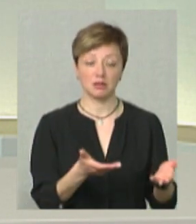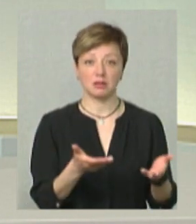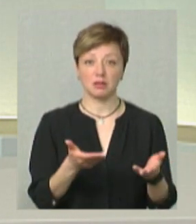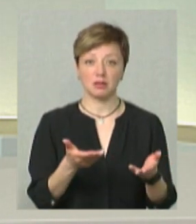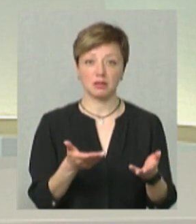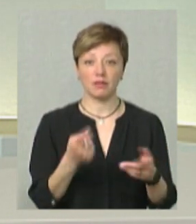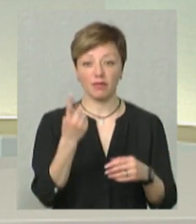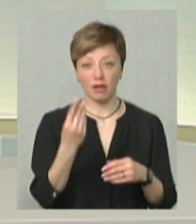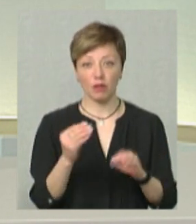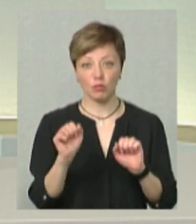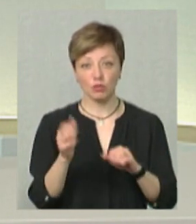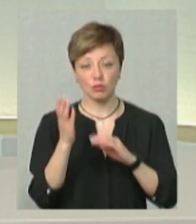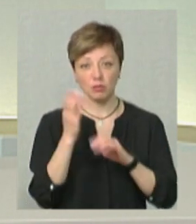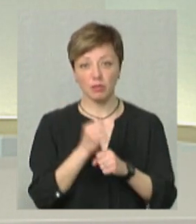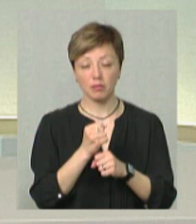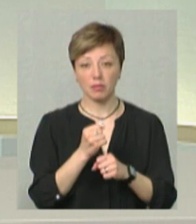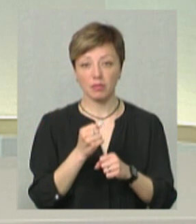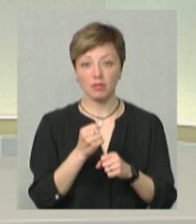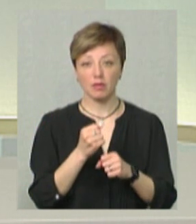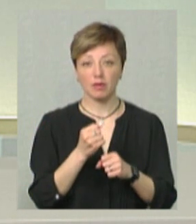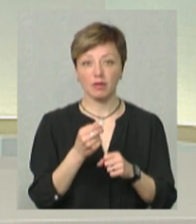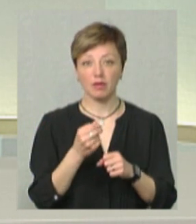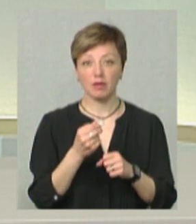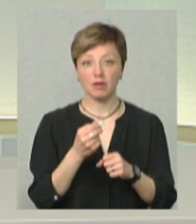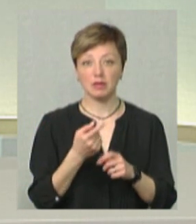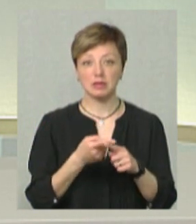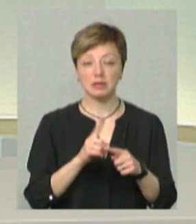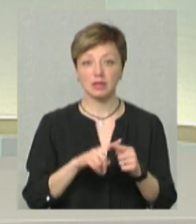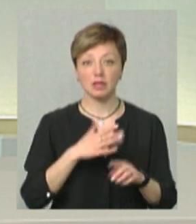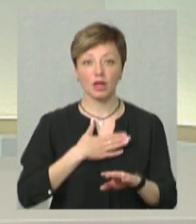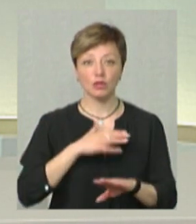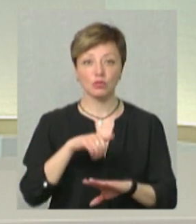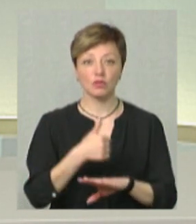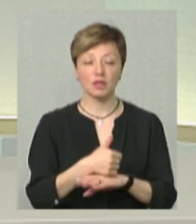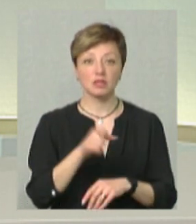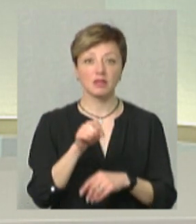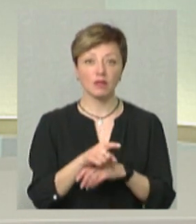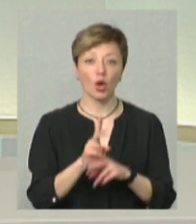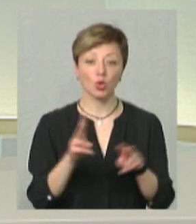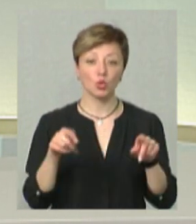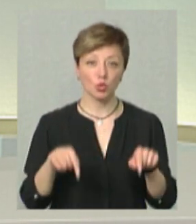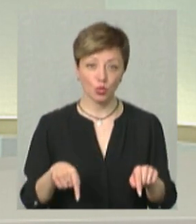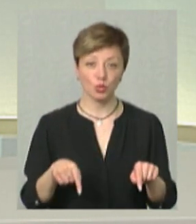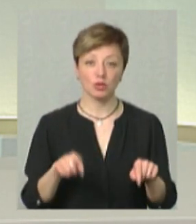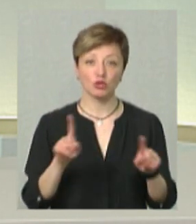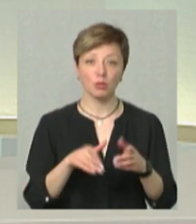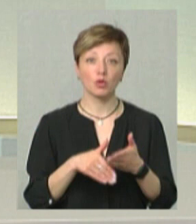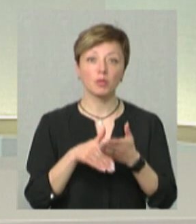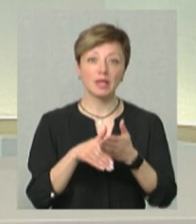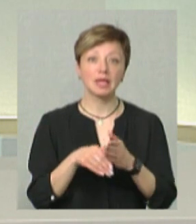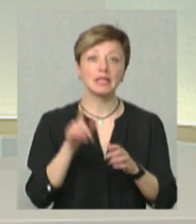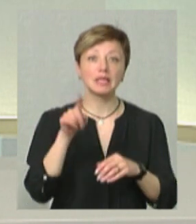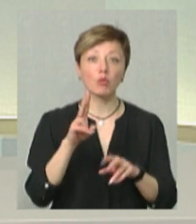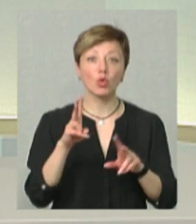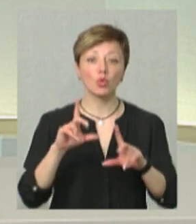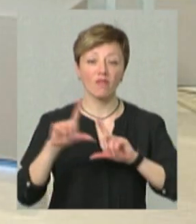де вони можуть працювати. Тобто це наше основне завдання, хто тут, щоб допомогти тим,